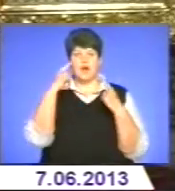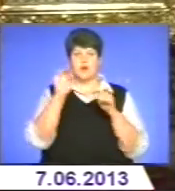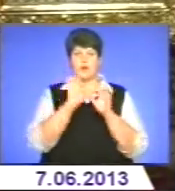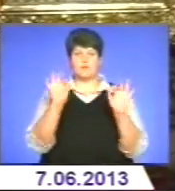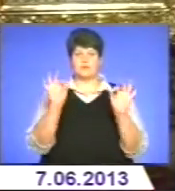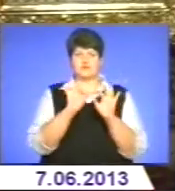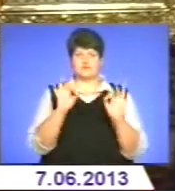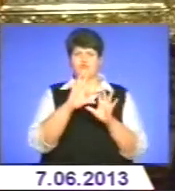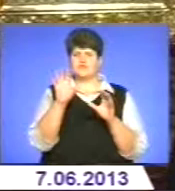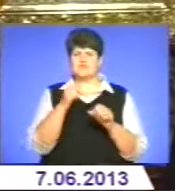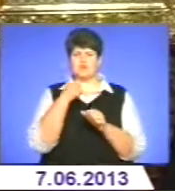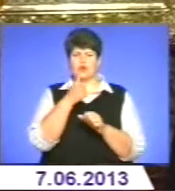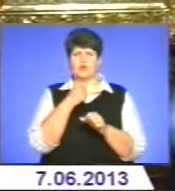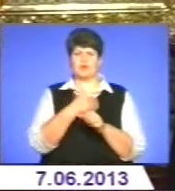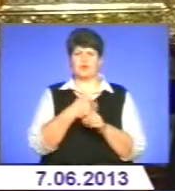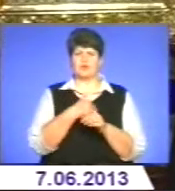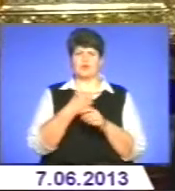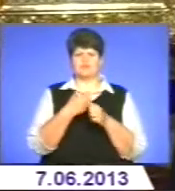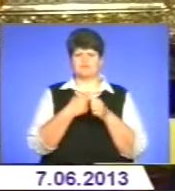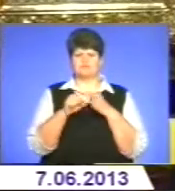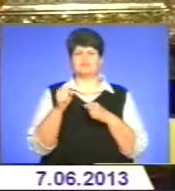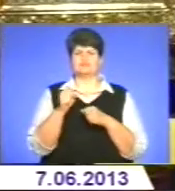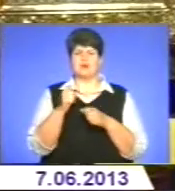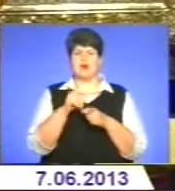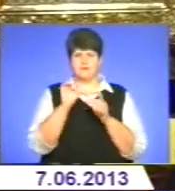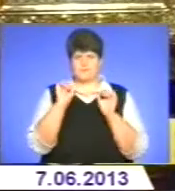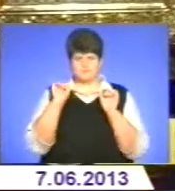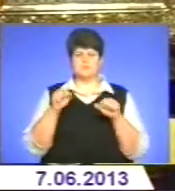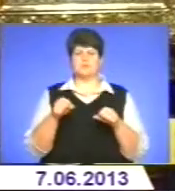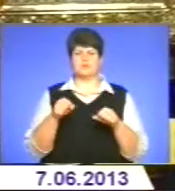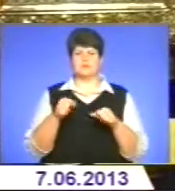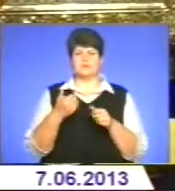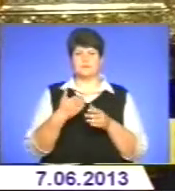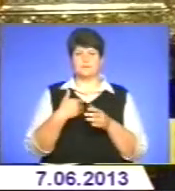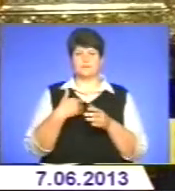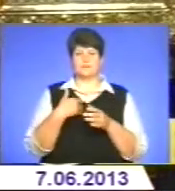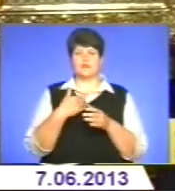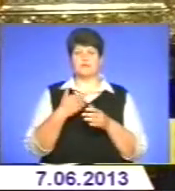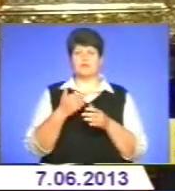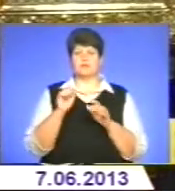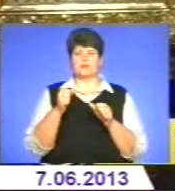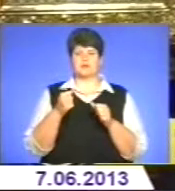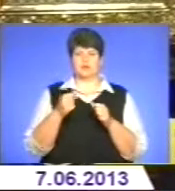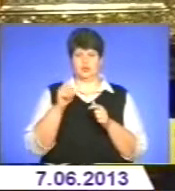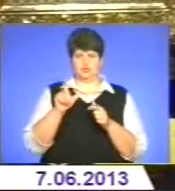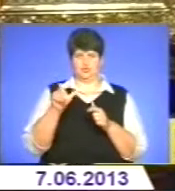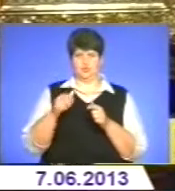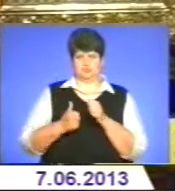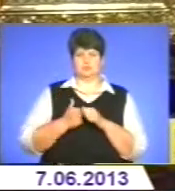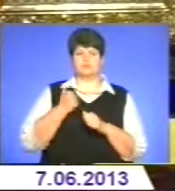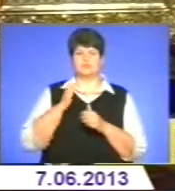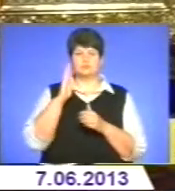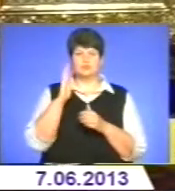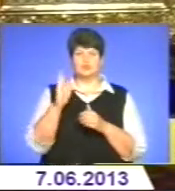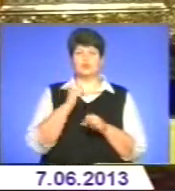зламати, а він зумів і гідність людську втримати, і робити